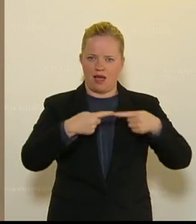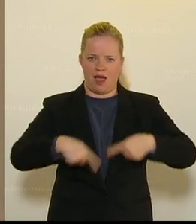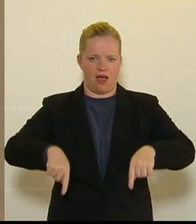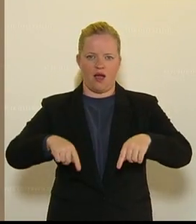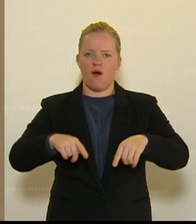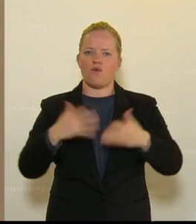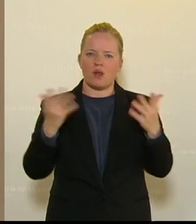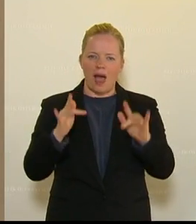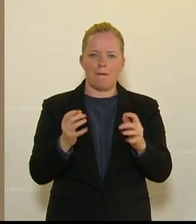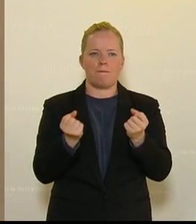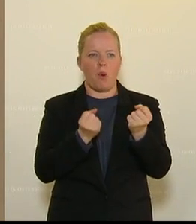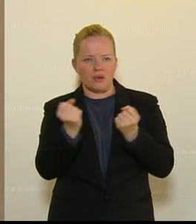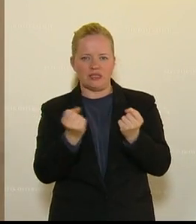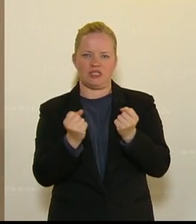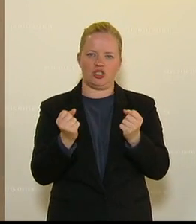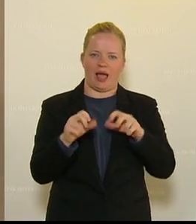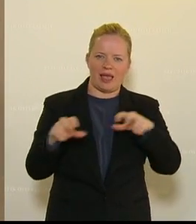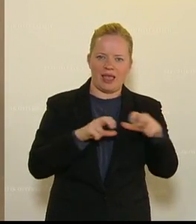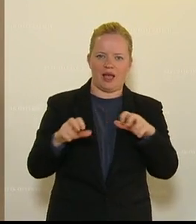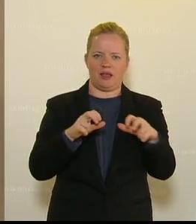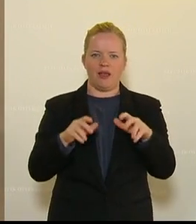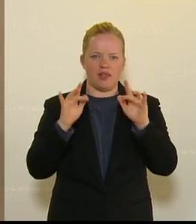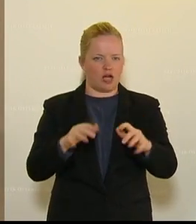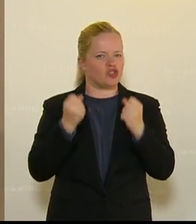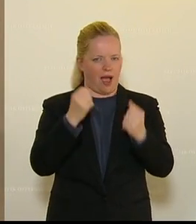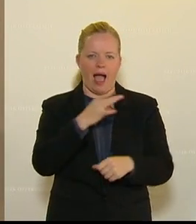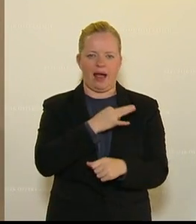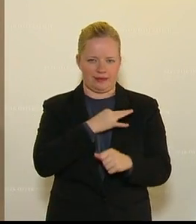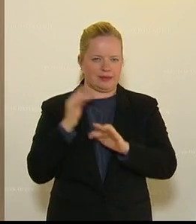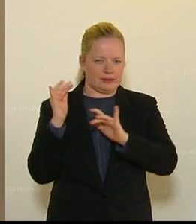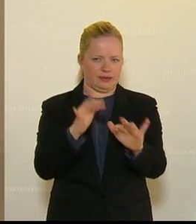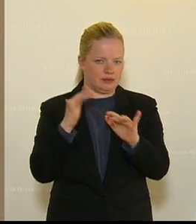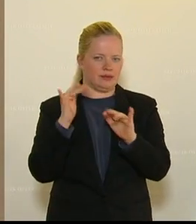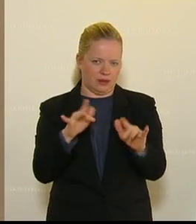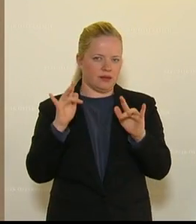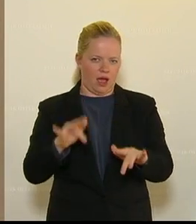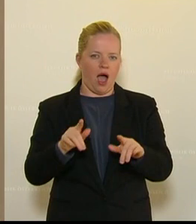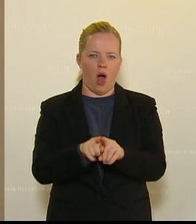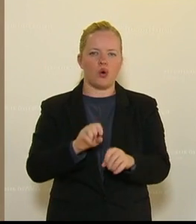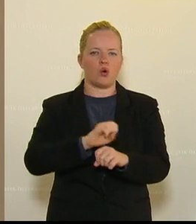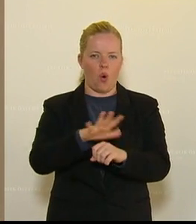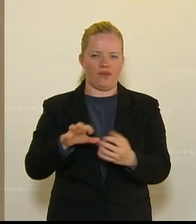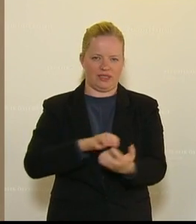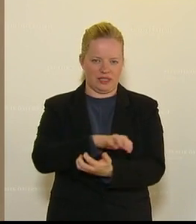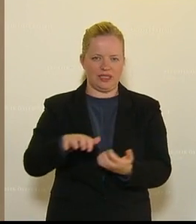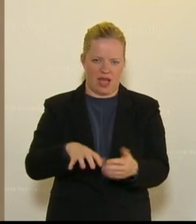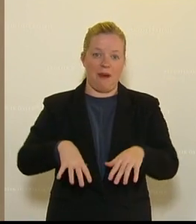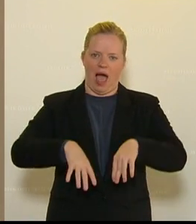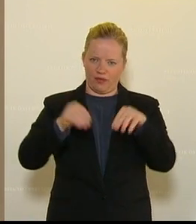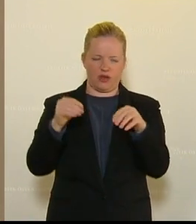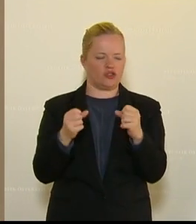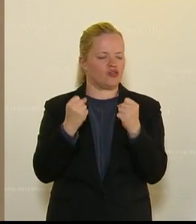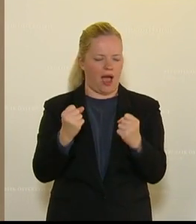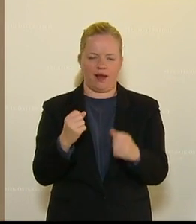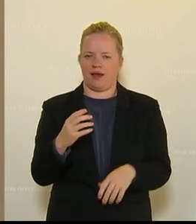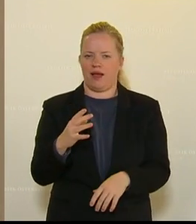populistisch regiert wird, wird mit großer Angst gearbeitet. Es ist bei uns auch in der Covid-Krise zunächst mit enormer Angst